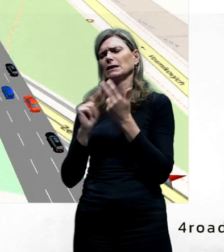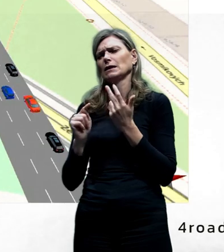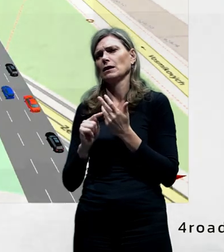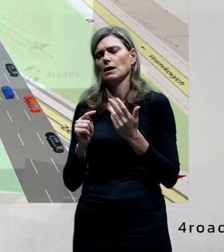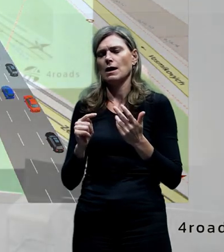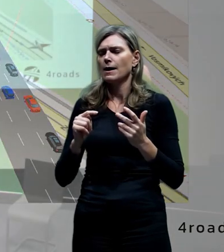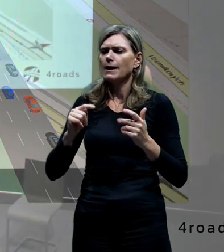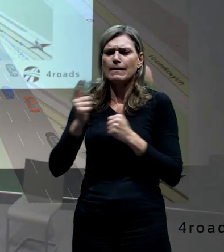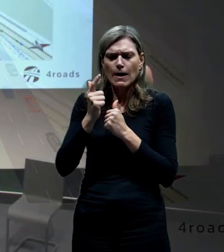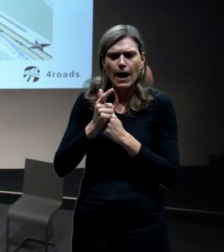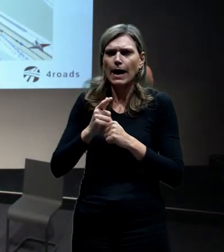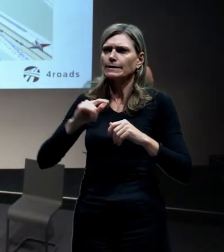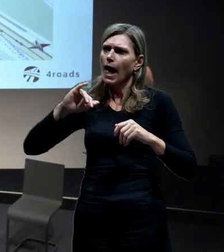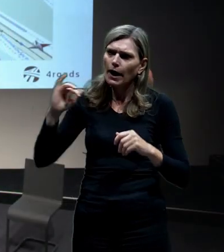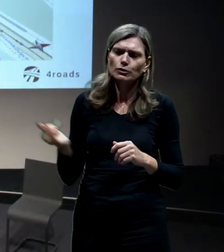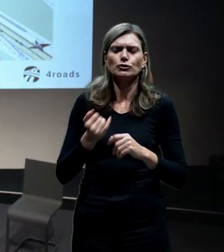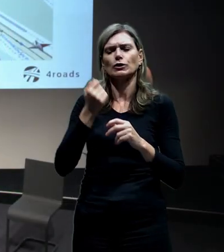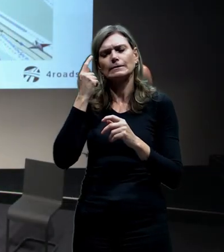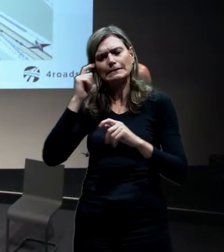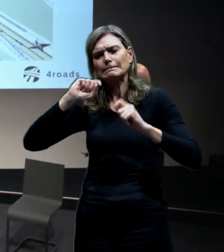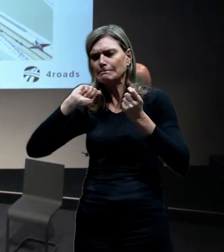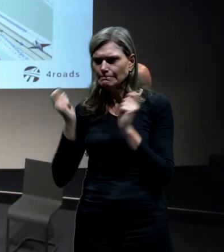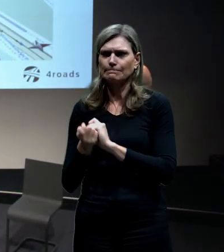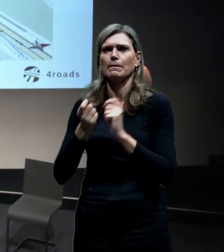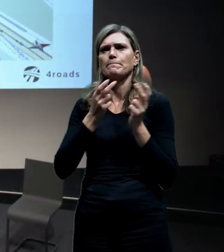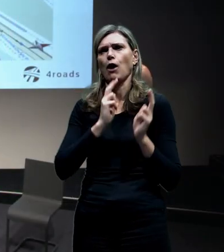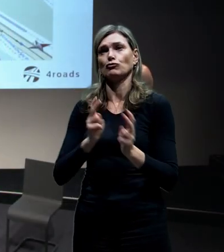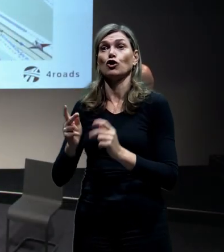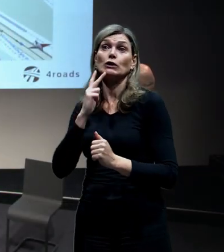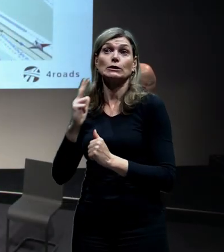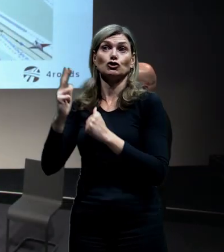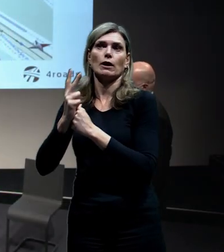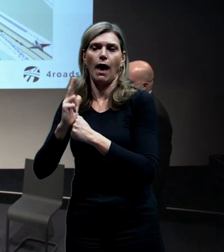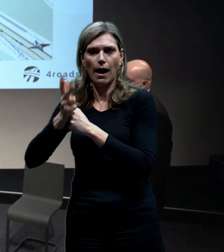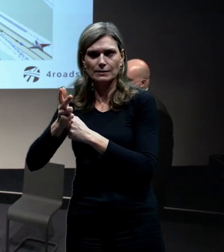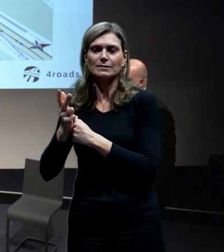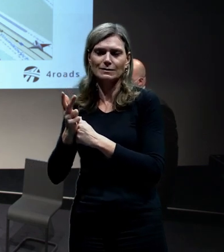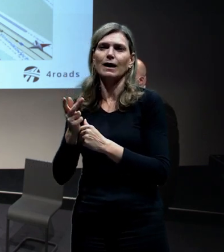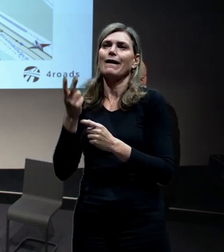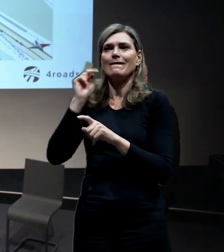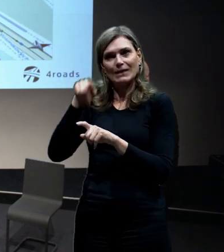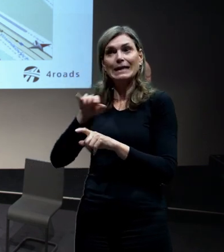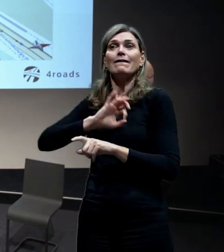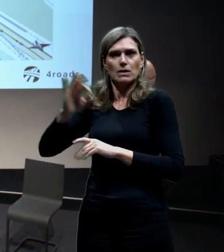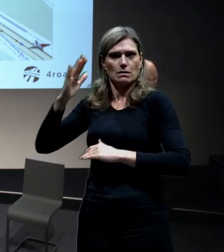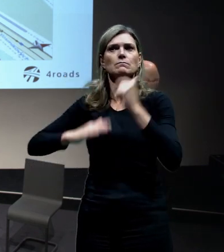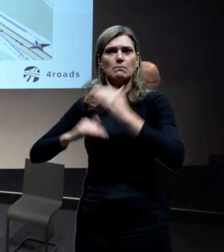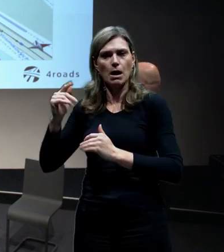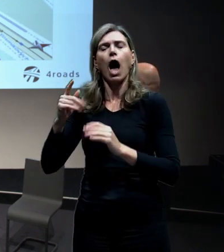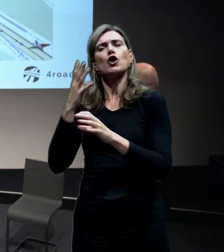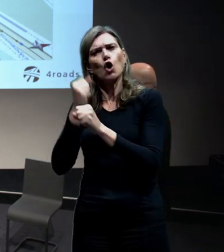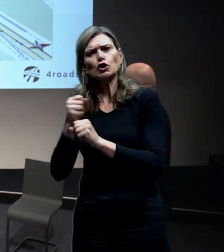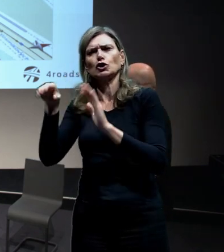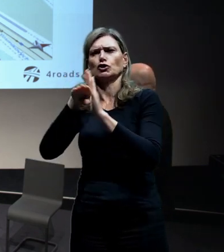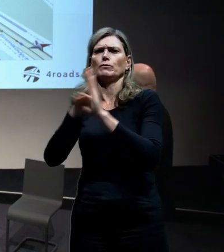Zredukovali jsme ochrajové podmínky tak, aby jsme měli variantu 13., kterou víme, že můžeme postavit a můžeme dodržet platné normy